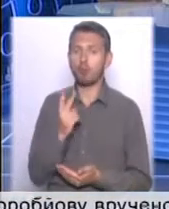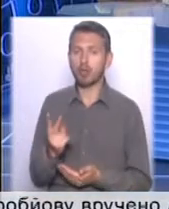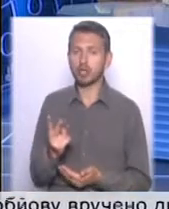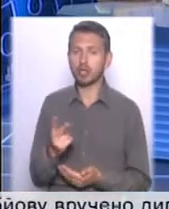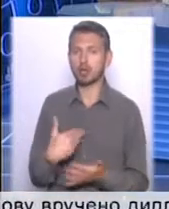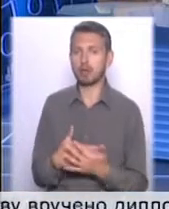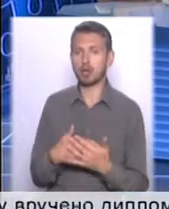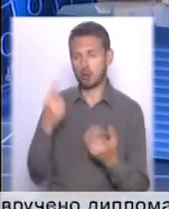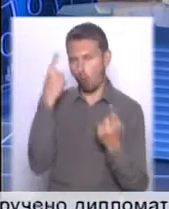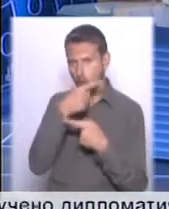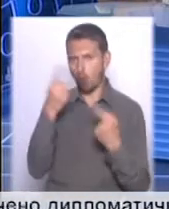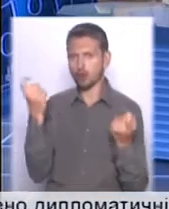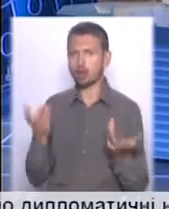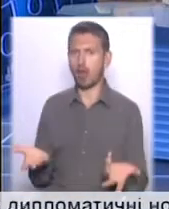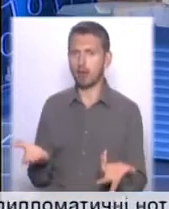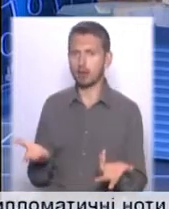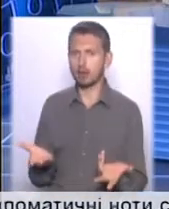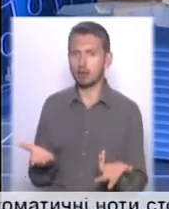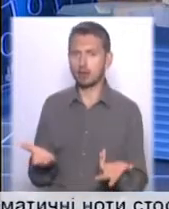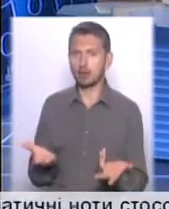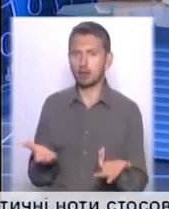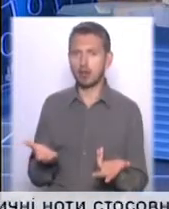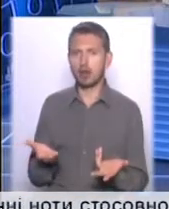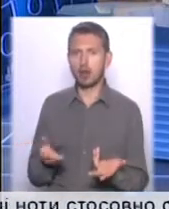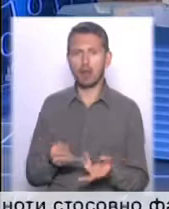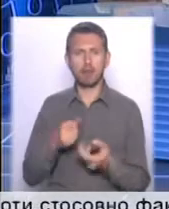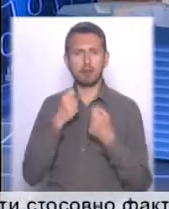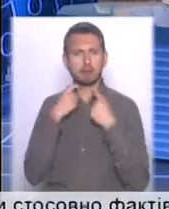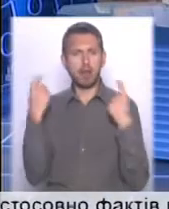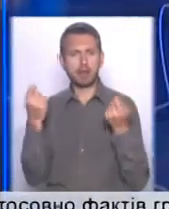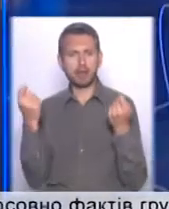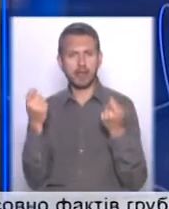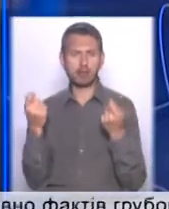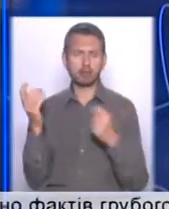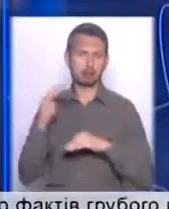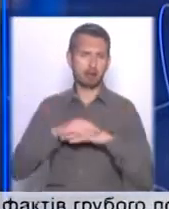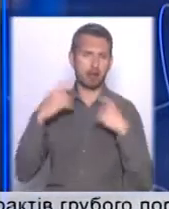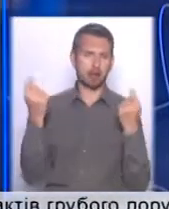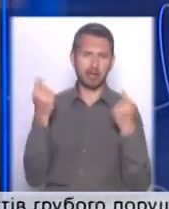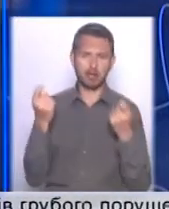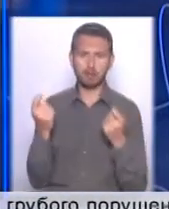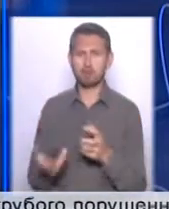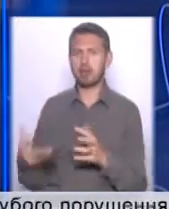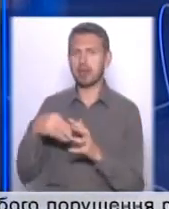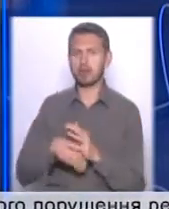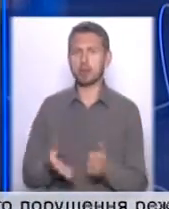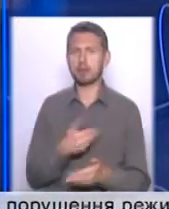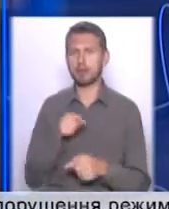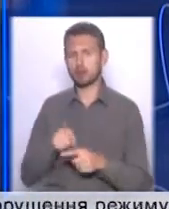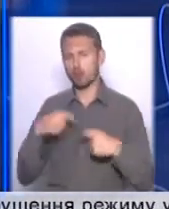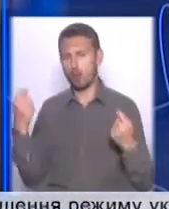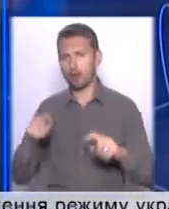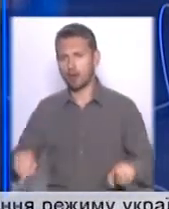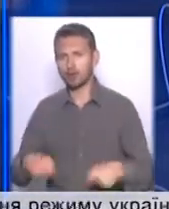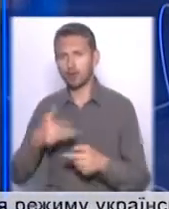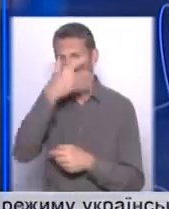оголошення, банкет там, чи там корпоратив, приєднуйтесь, ми тут вам організуємо там,